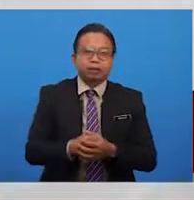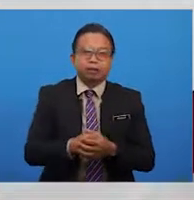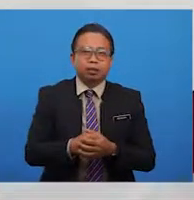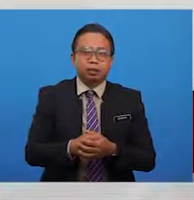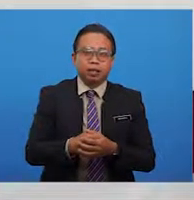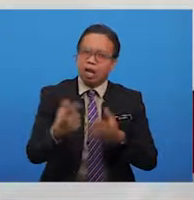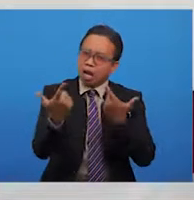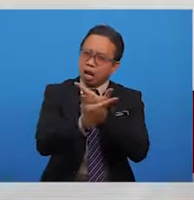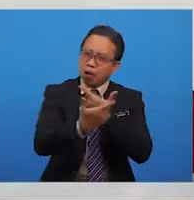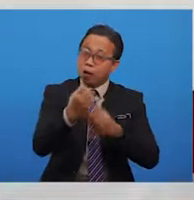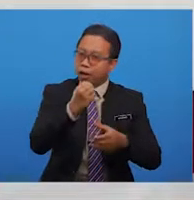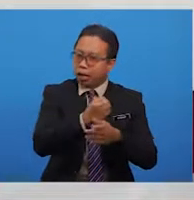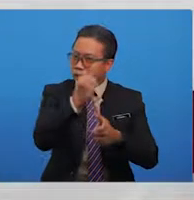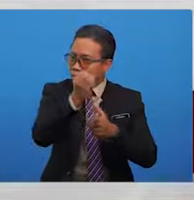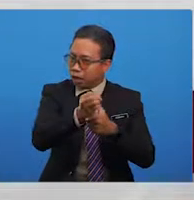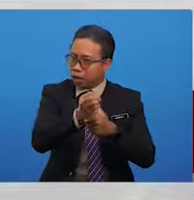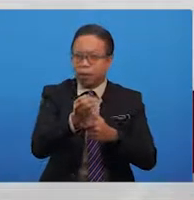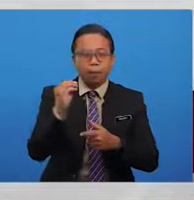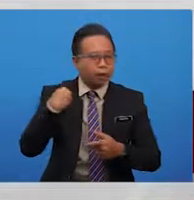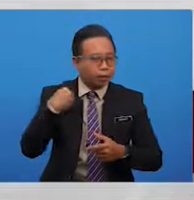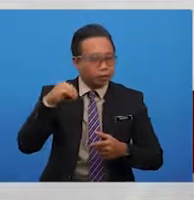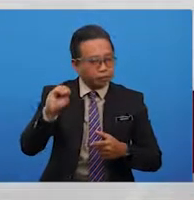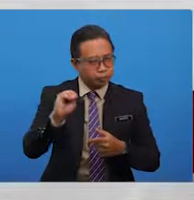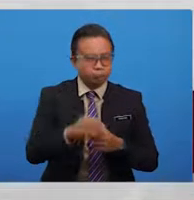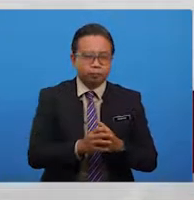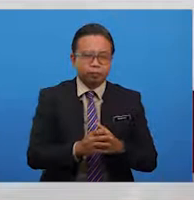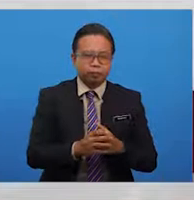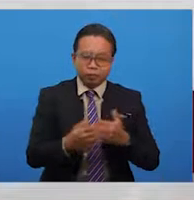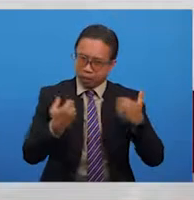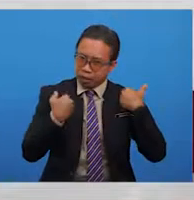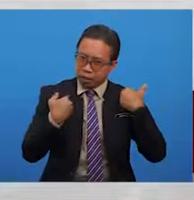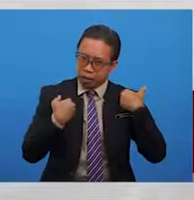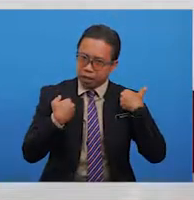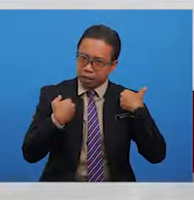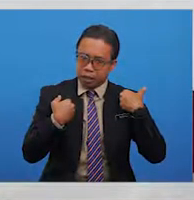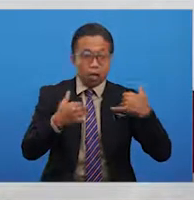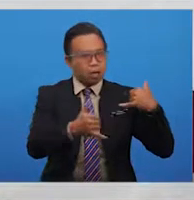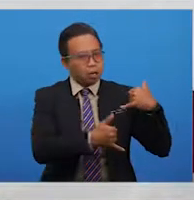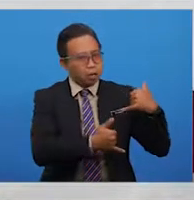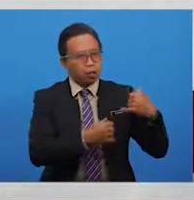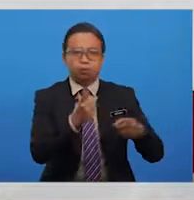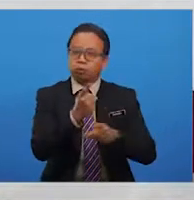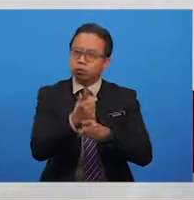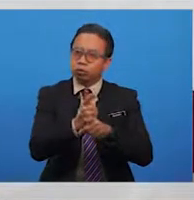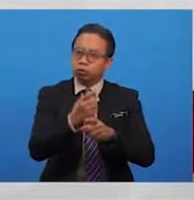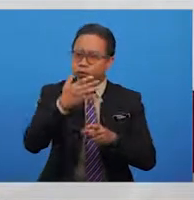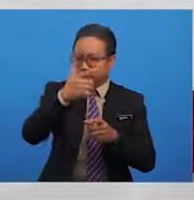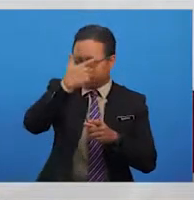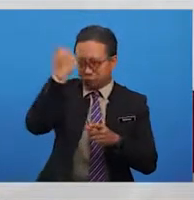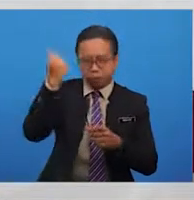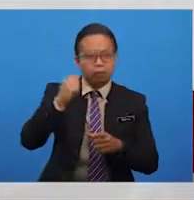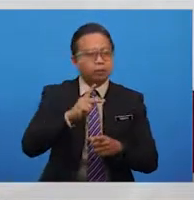pertelingkahan antara mereka. Pelbagai kekeliruan tentang kepahlawanan sebenar menyebabkan